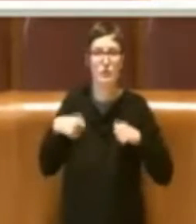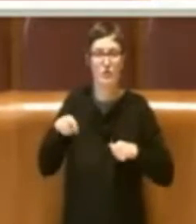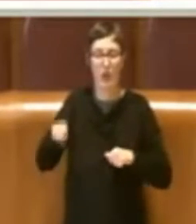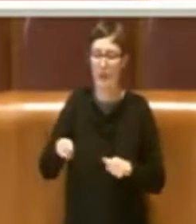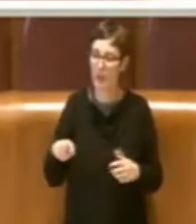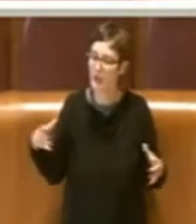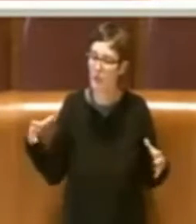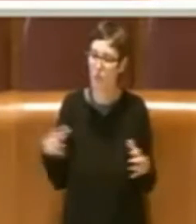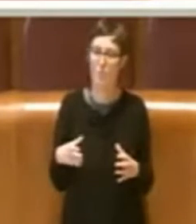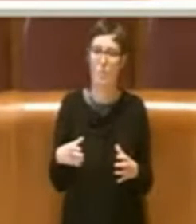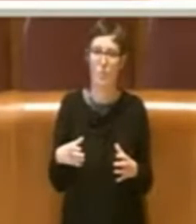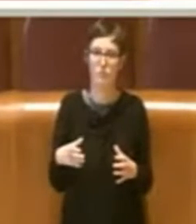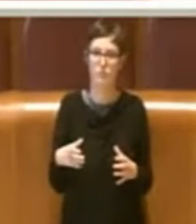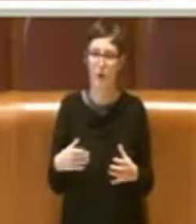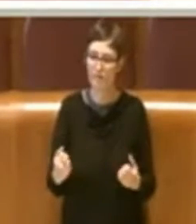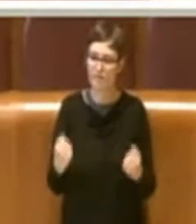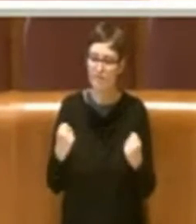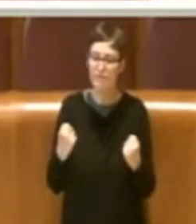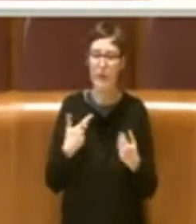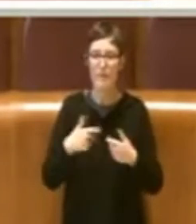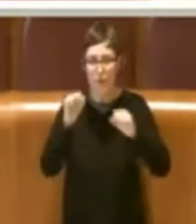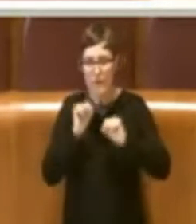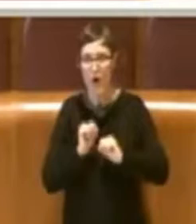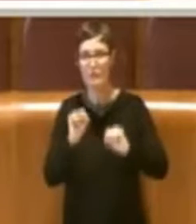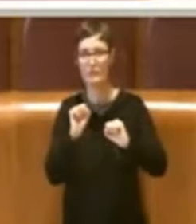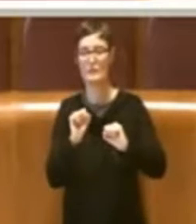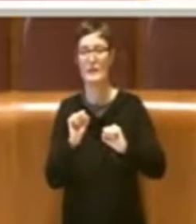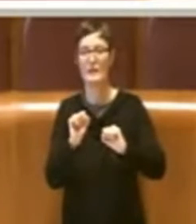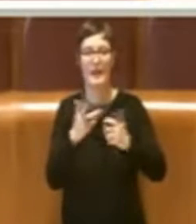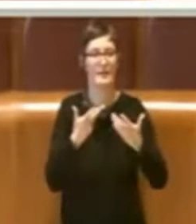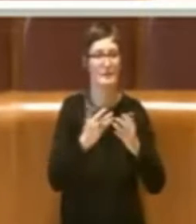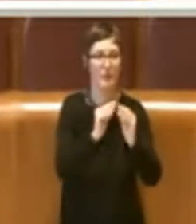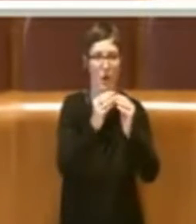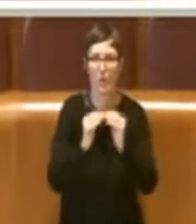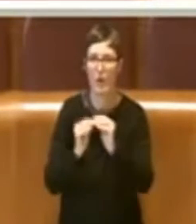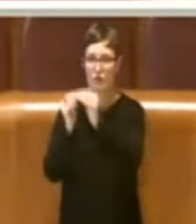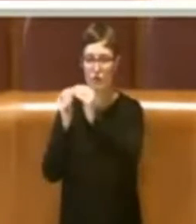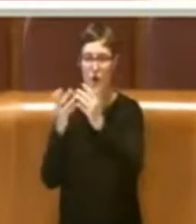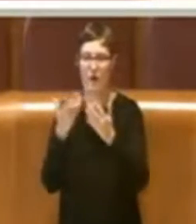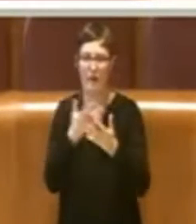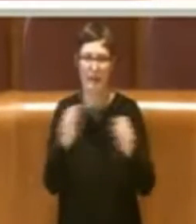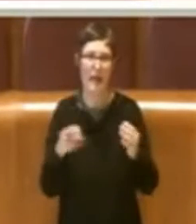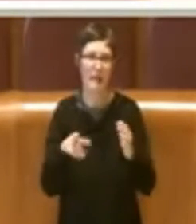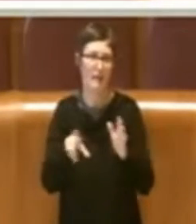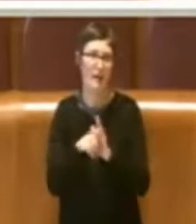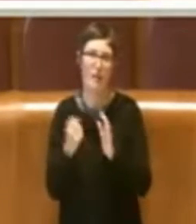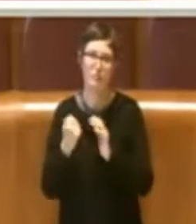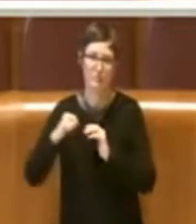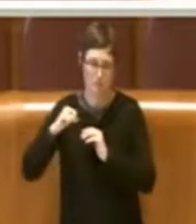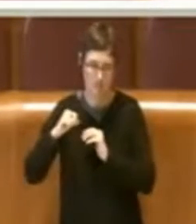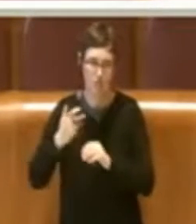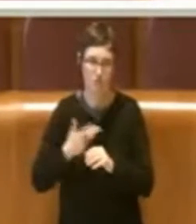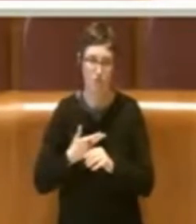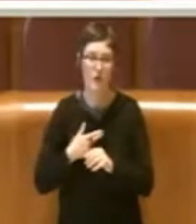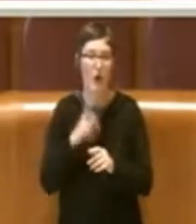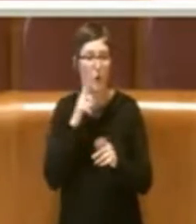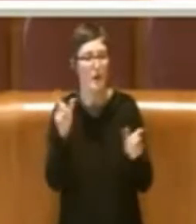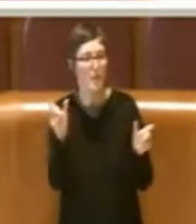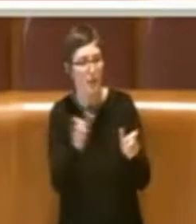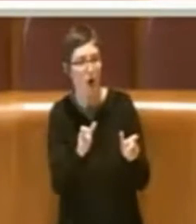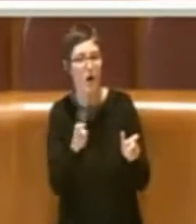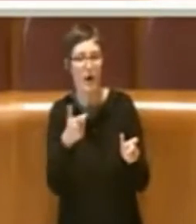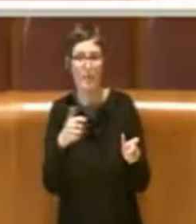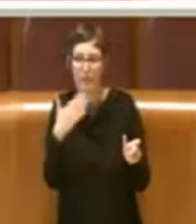contro queste diverse speculazioni, molte delle quali anche illegali, per cui sono state bloccate grazie a denunce di